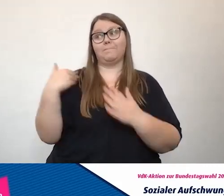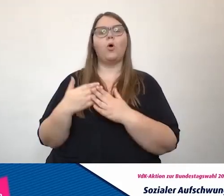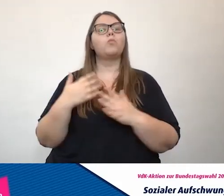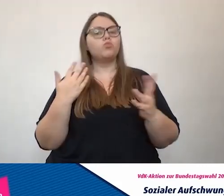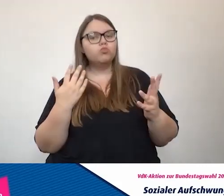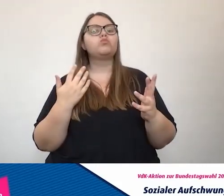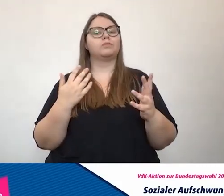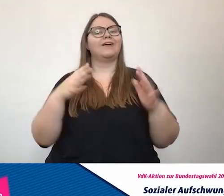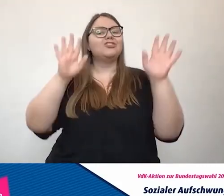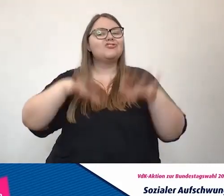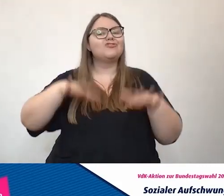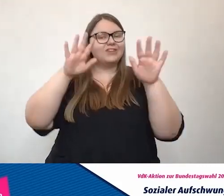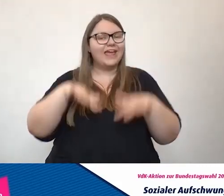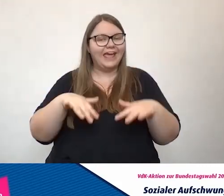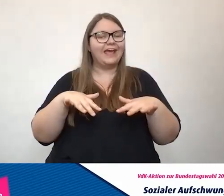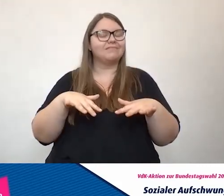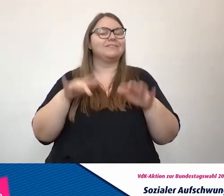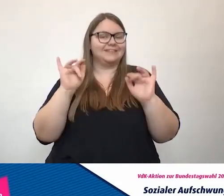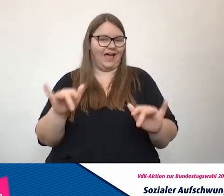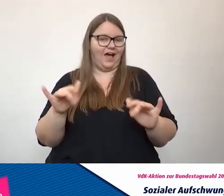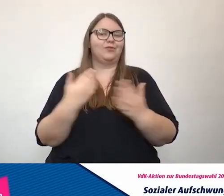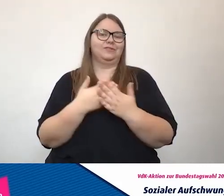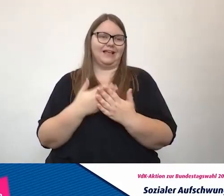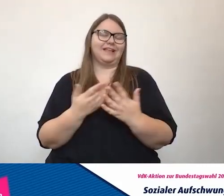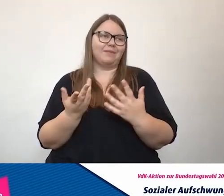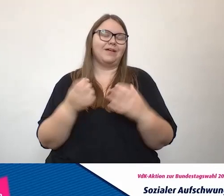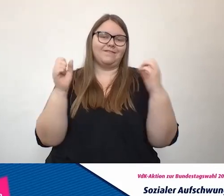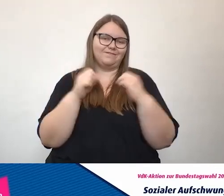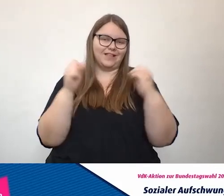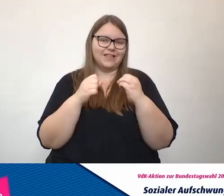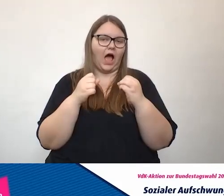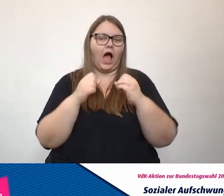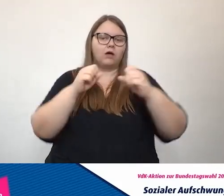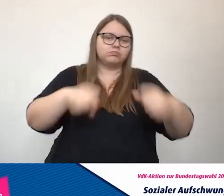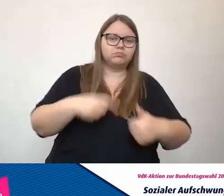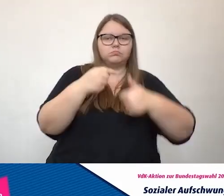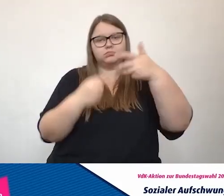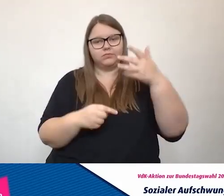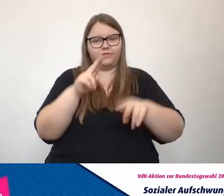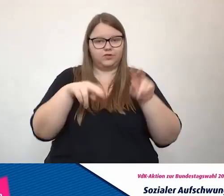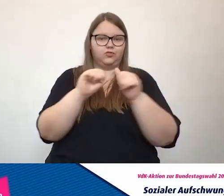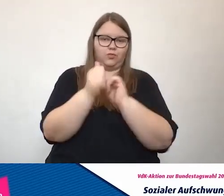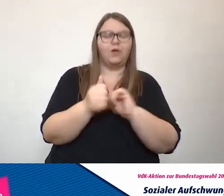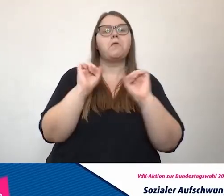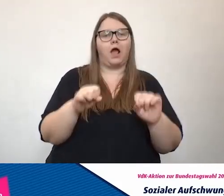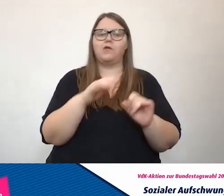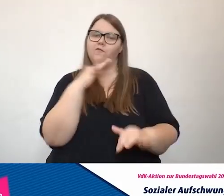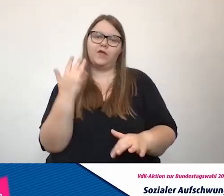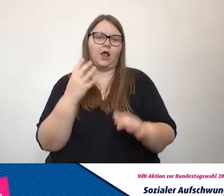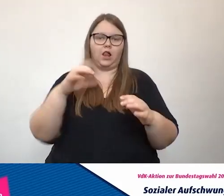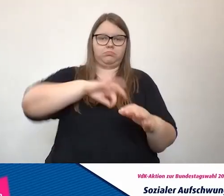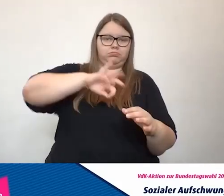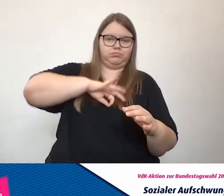mal zumindest Schnee gibt. Und da konnten wir uns im Medaillenspiegel immer relativ weit vorarbeiten, als ich noch aktiv war und